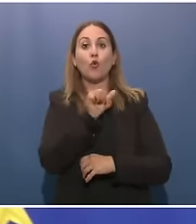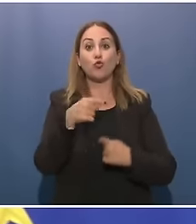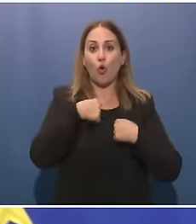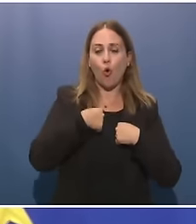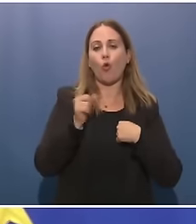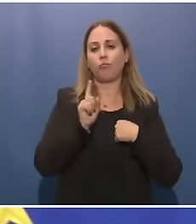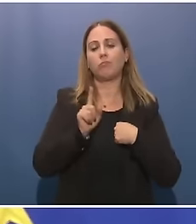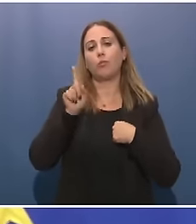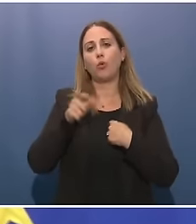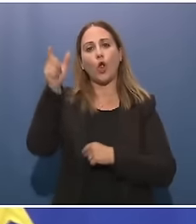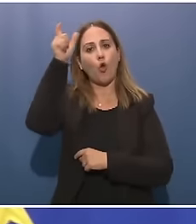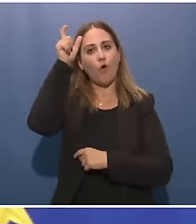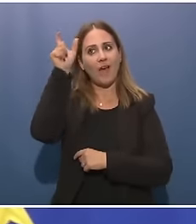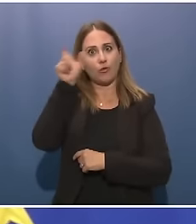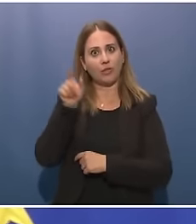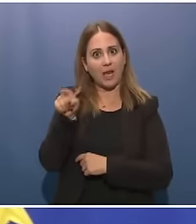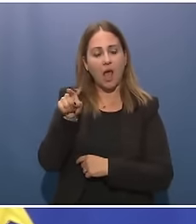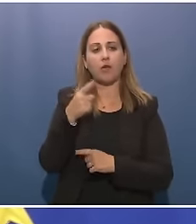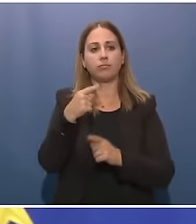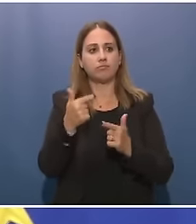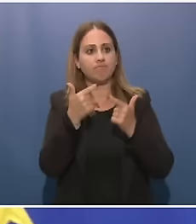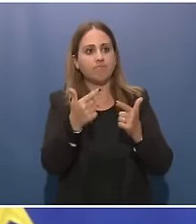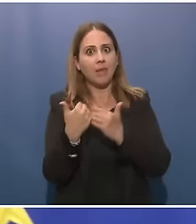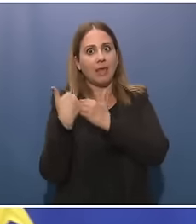è un incarico di estrema responsabilità,